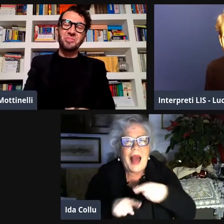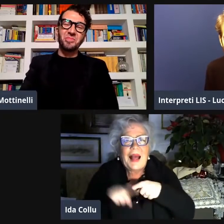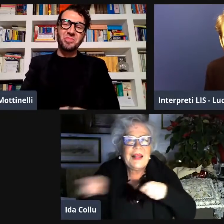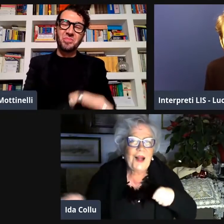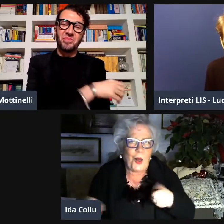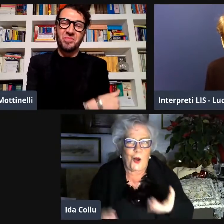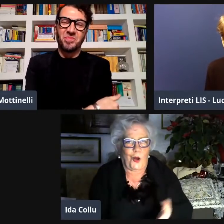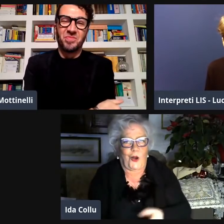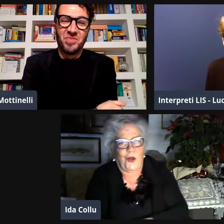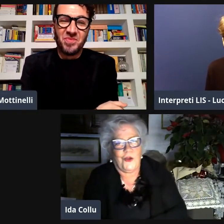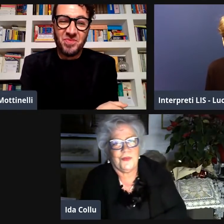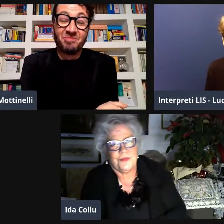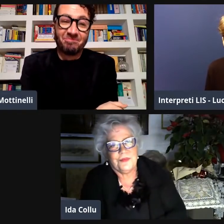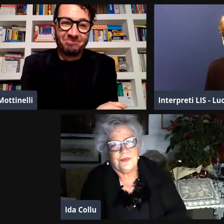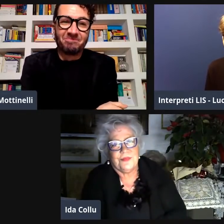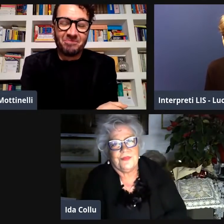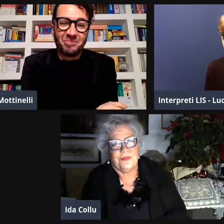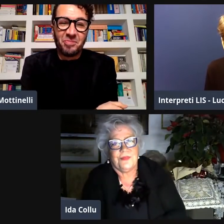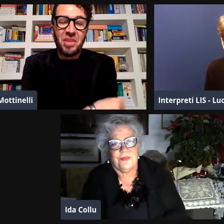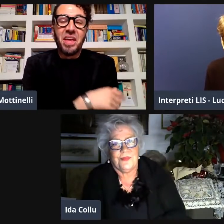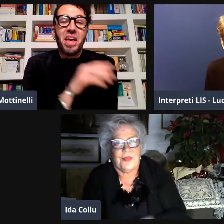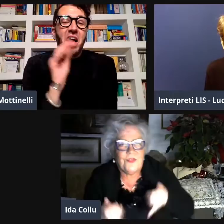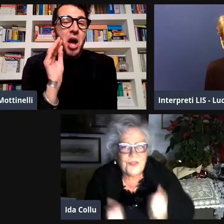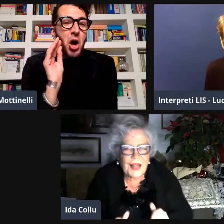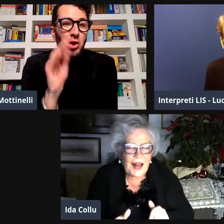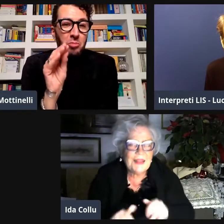dovevo occuparmi anche di loro